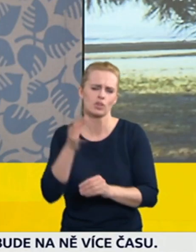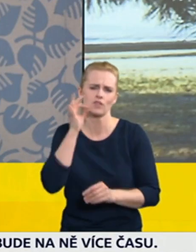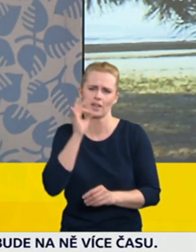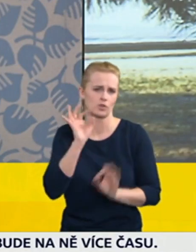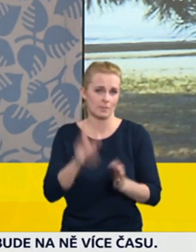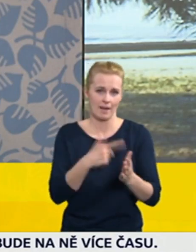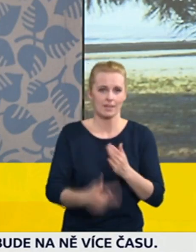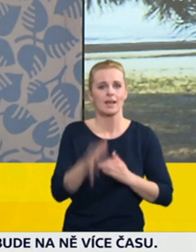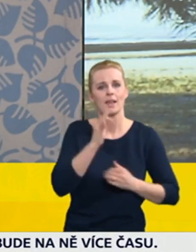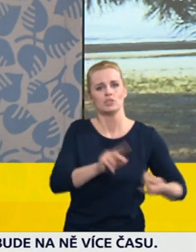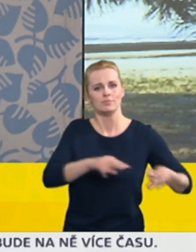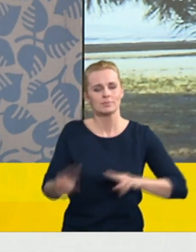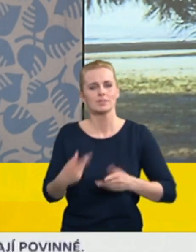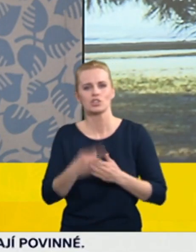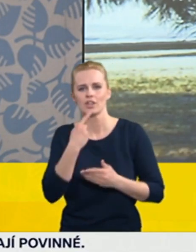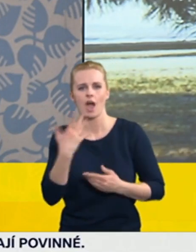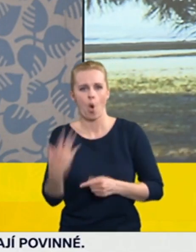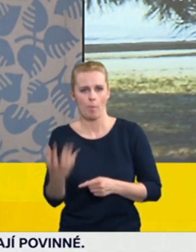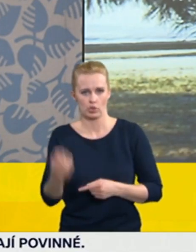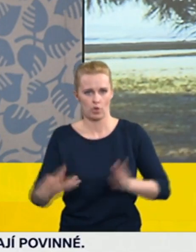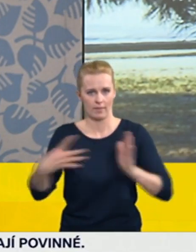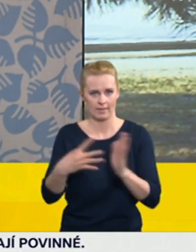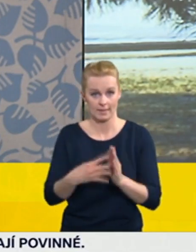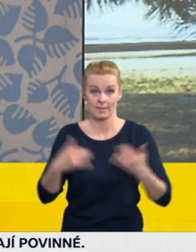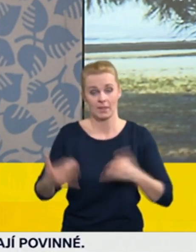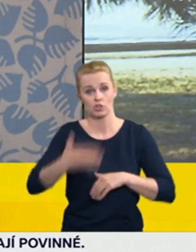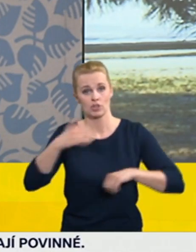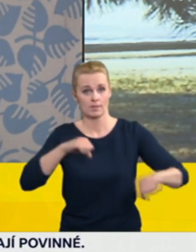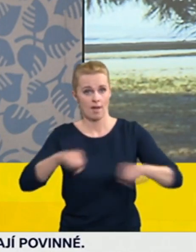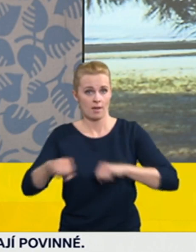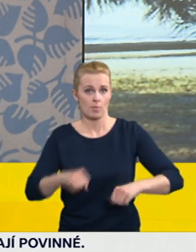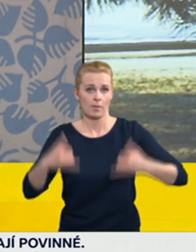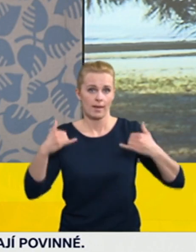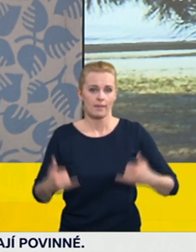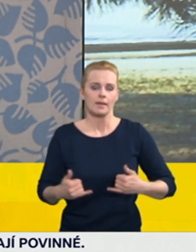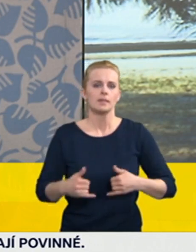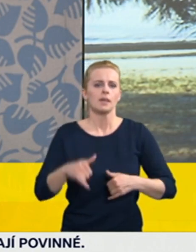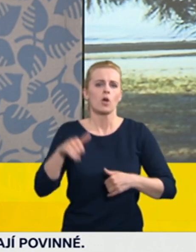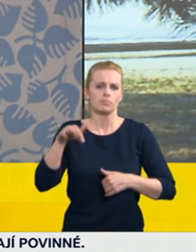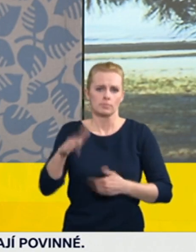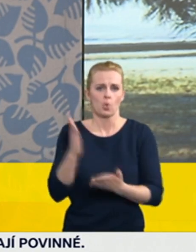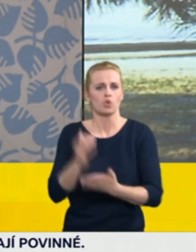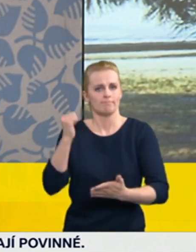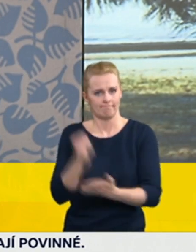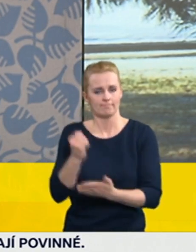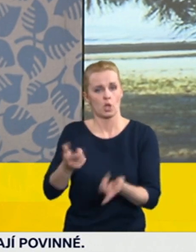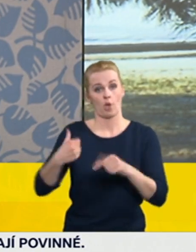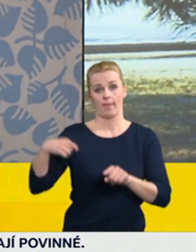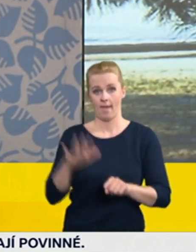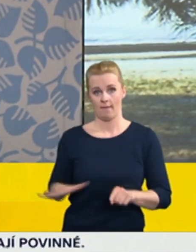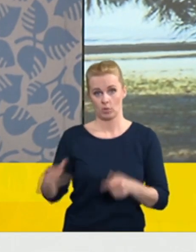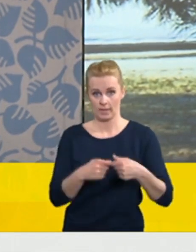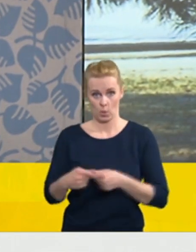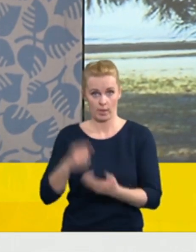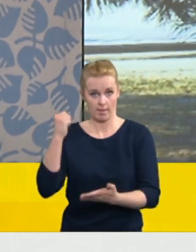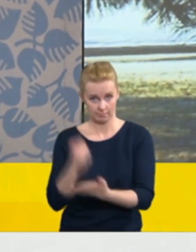tak je v České republice, má evropskou certifikaci. Nejedná se tedy podle definice